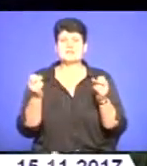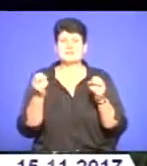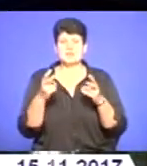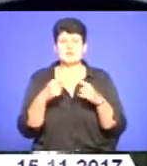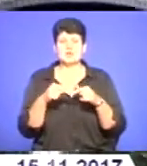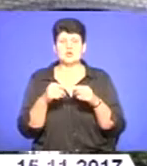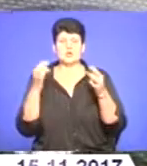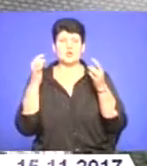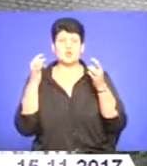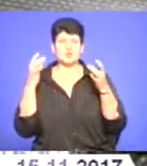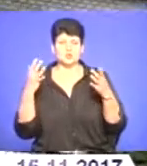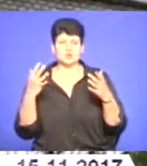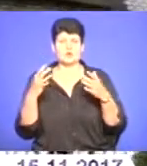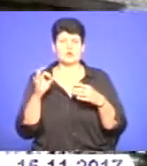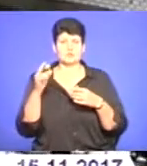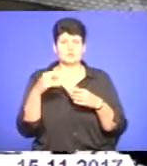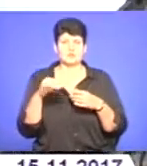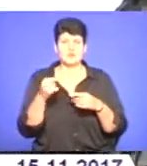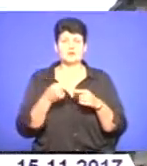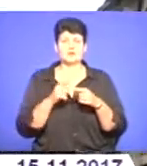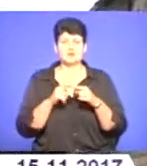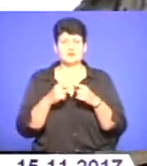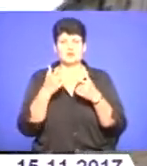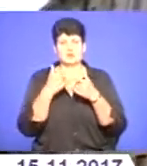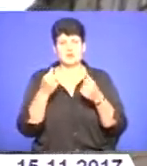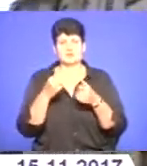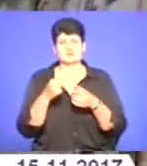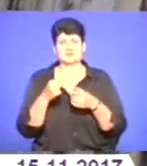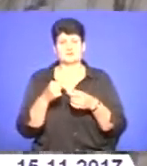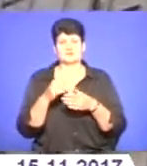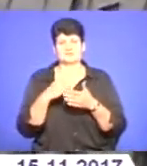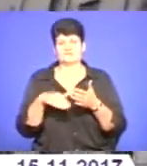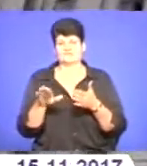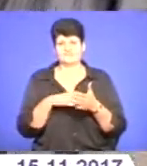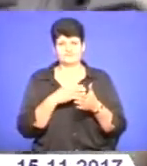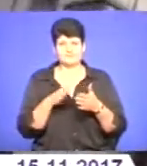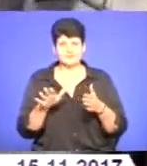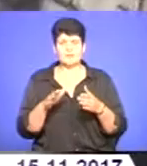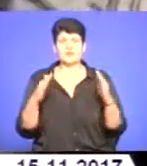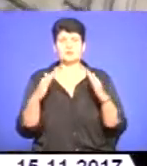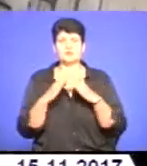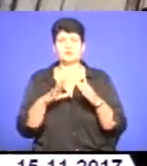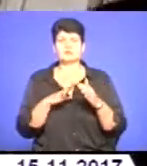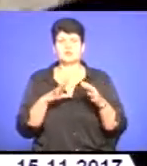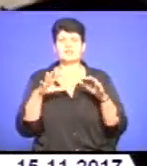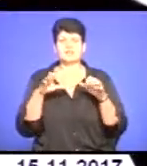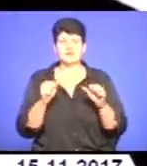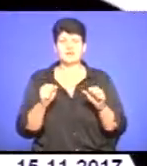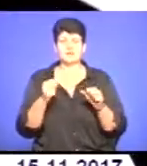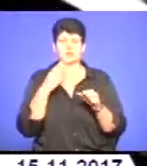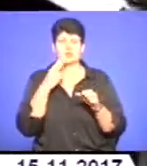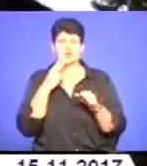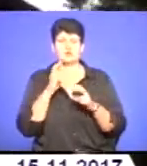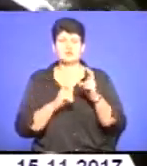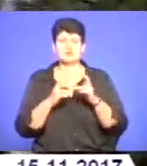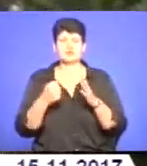охорони культурної спадщини облашадміністрації таку інформацію спростовує. Розповідає, що будівля була власністю російського тютюнового заводу до